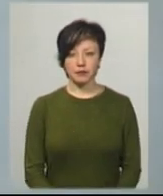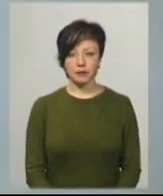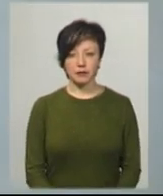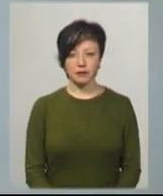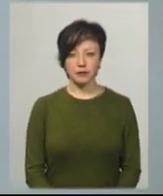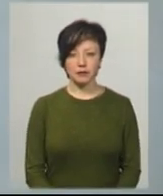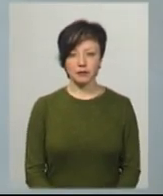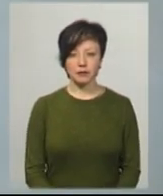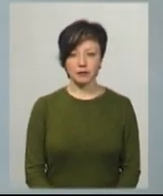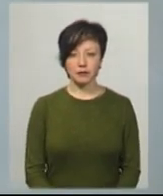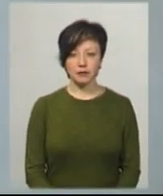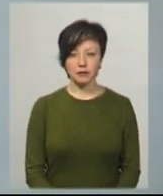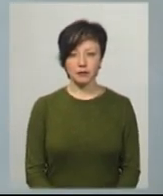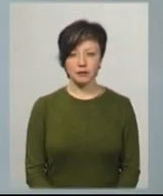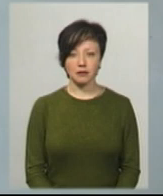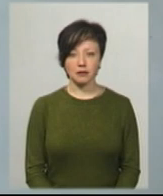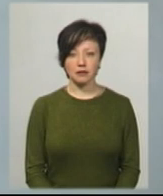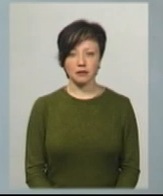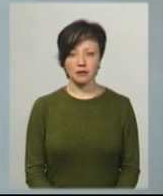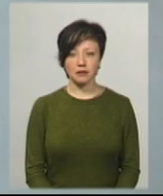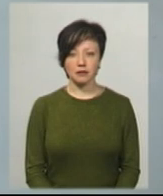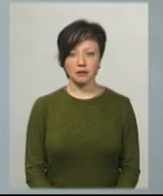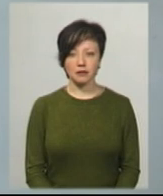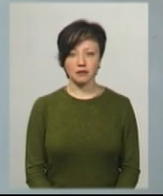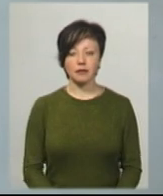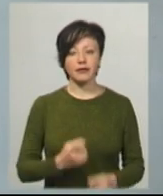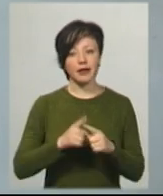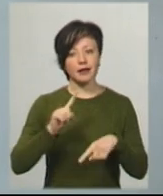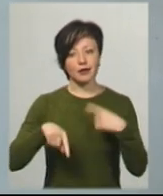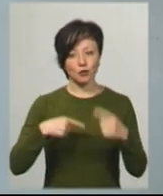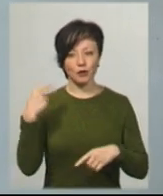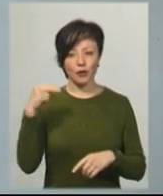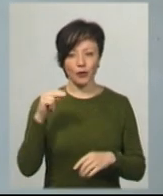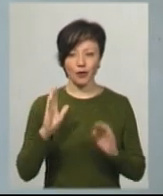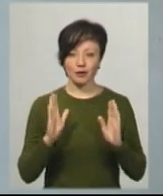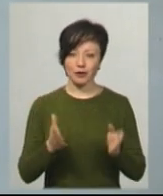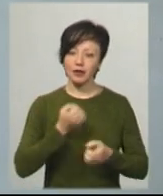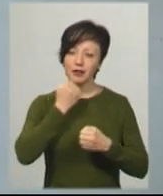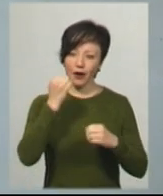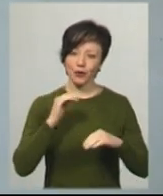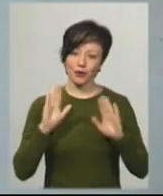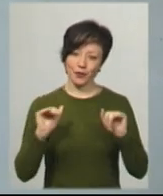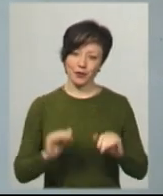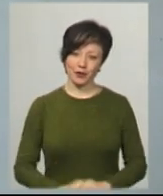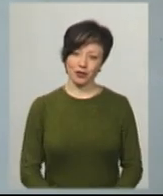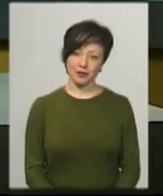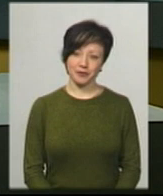Дем'ян Цегольник, новини на Суспільному, Хмельниччина. Але це вже буде на наступних уроках. Дякую, до побачення.